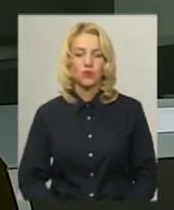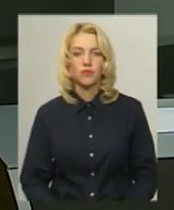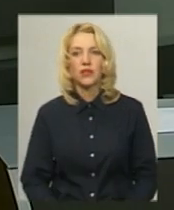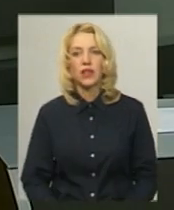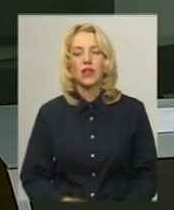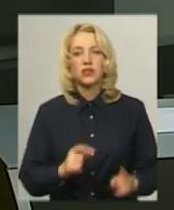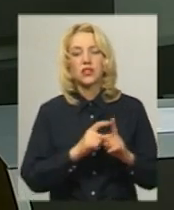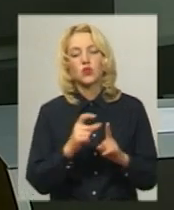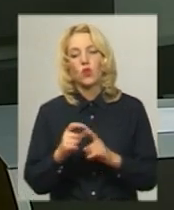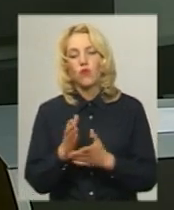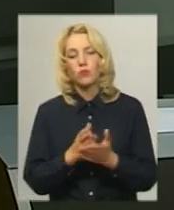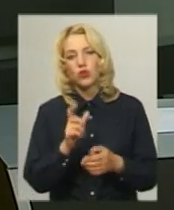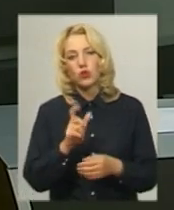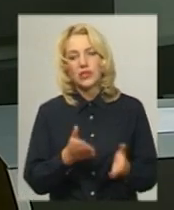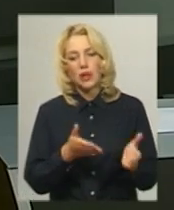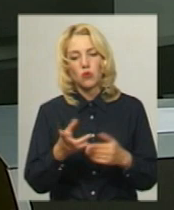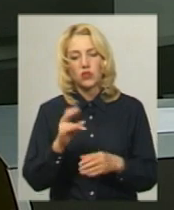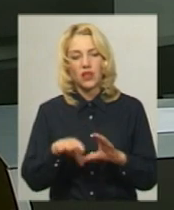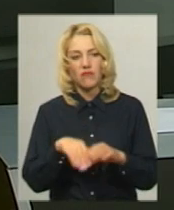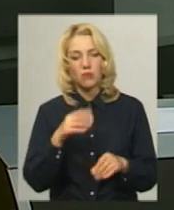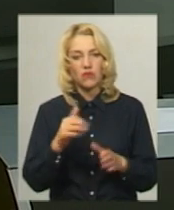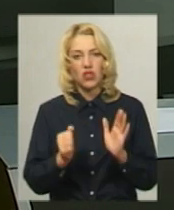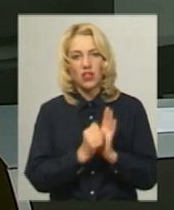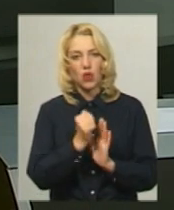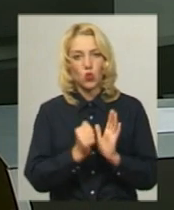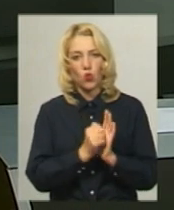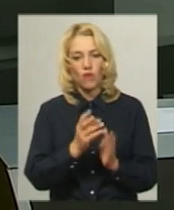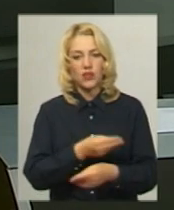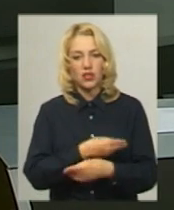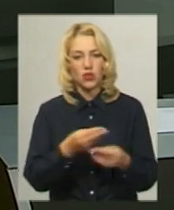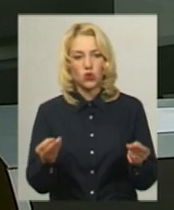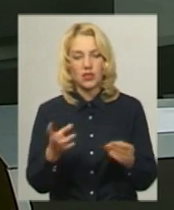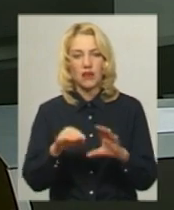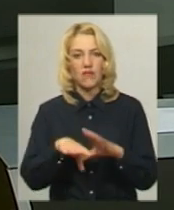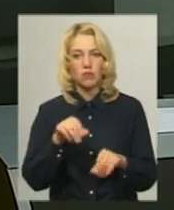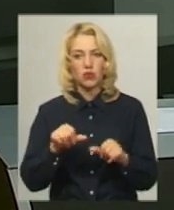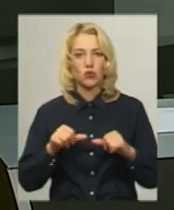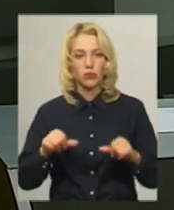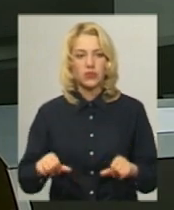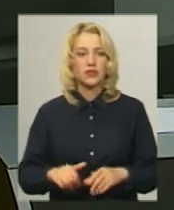За словами чиновника, запрошення на вибори вже надруковані та вже роздані на виборчі комісії.